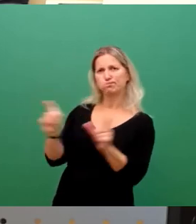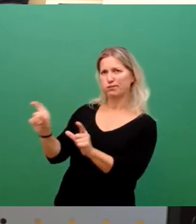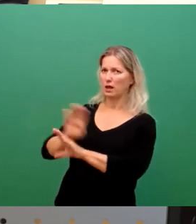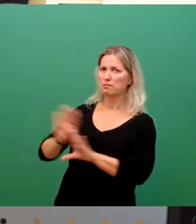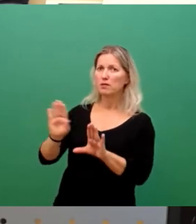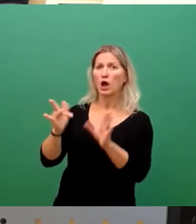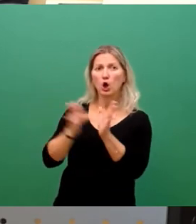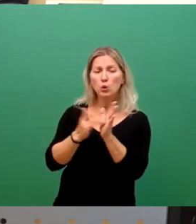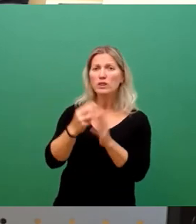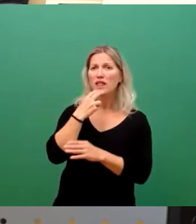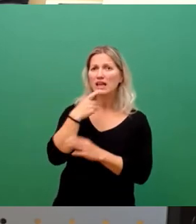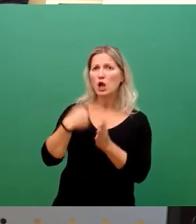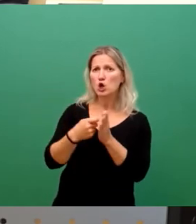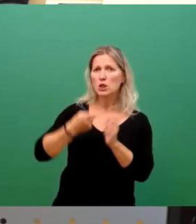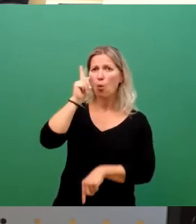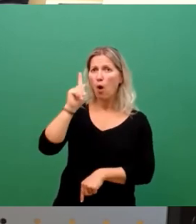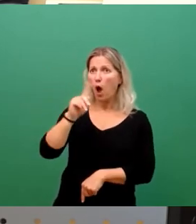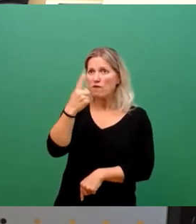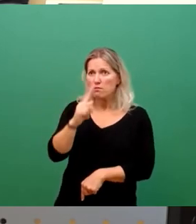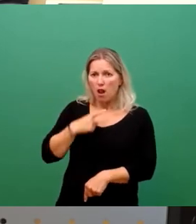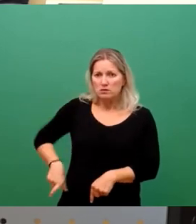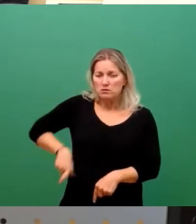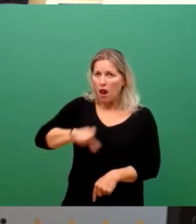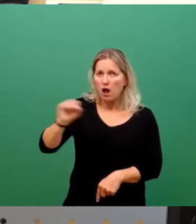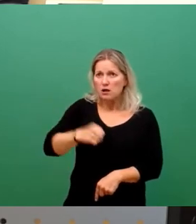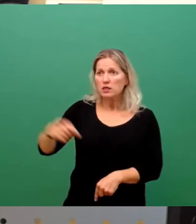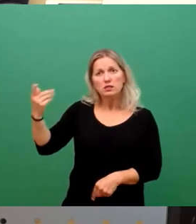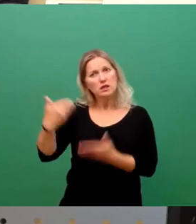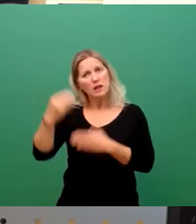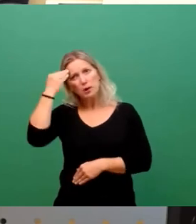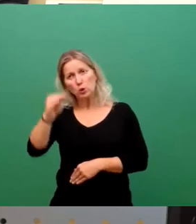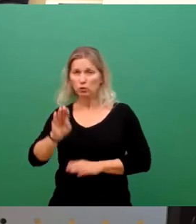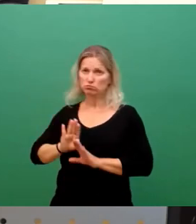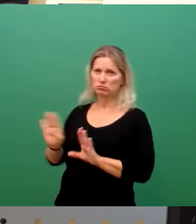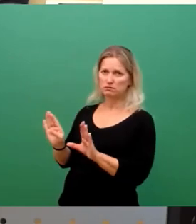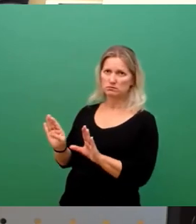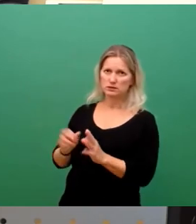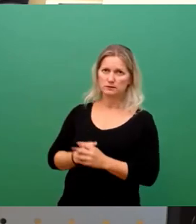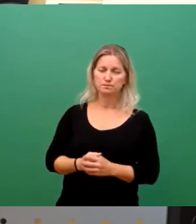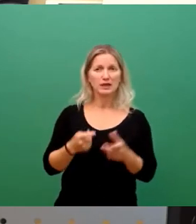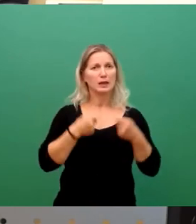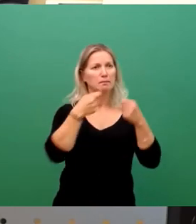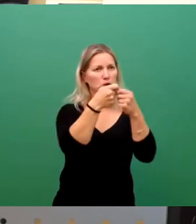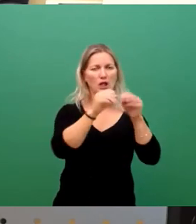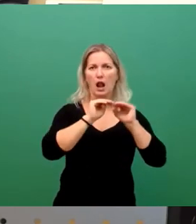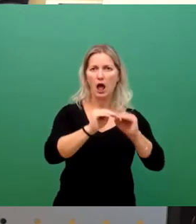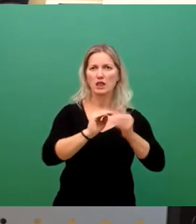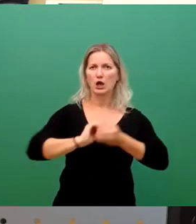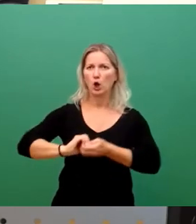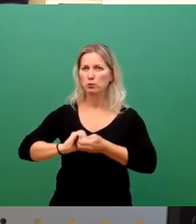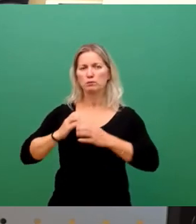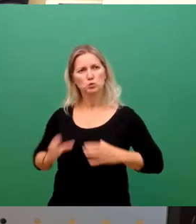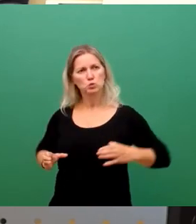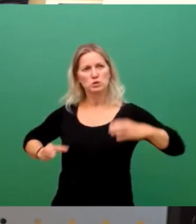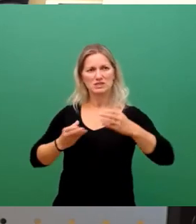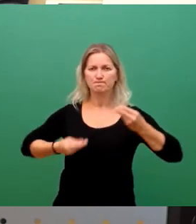Energiekosten nicht auf einmal zahlen können. Bund, Land und Kommune müssen hier alle an einen Tisch, um klare und auch